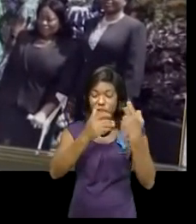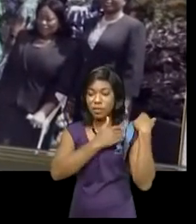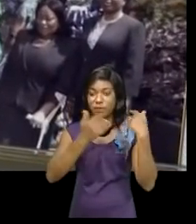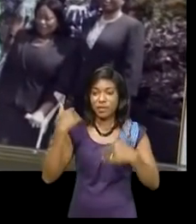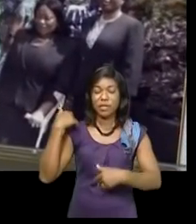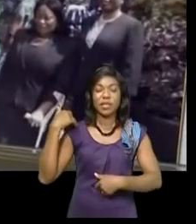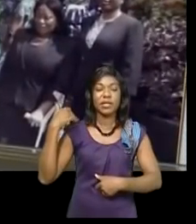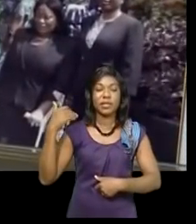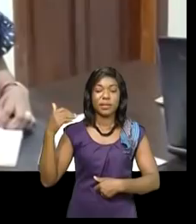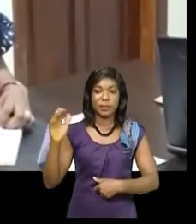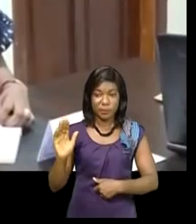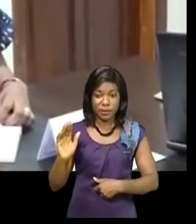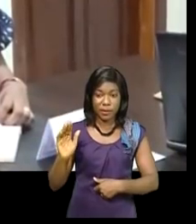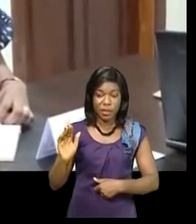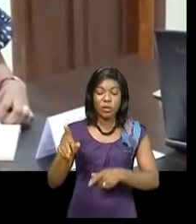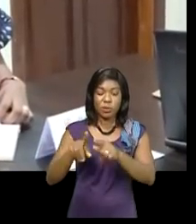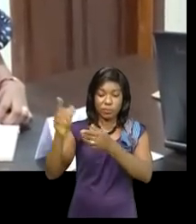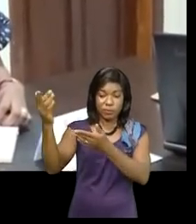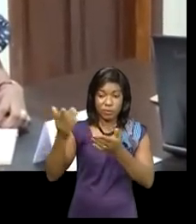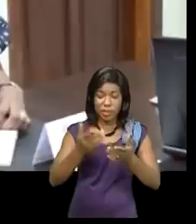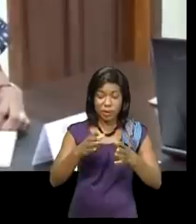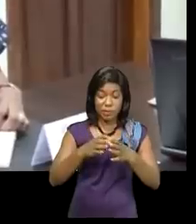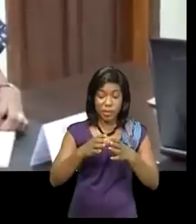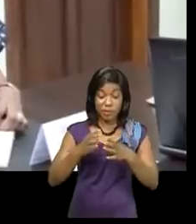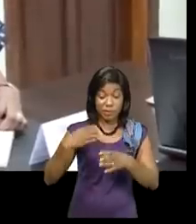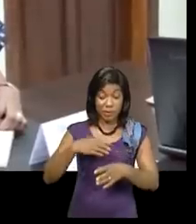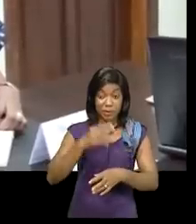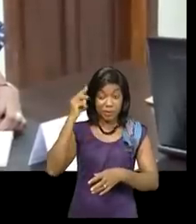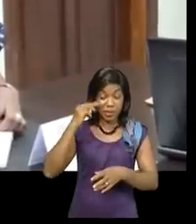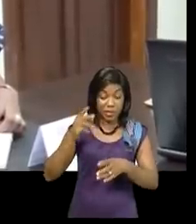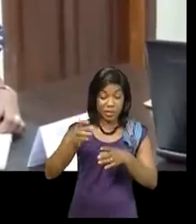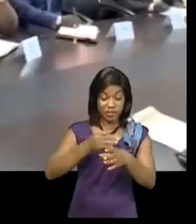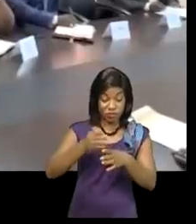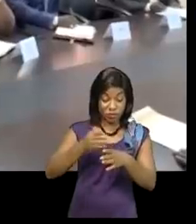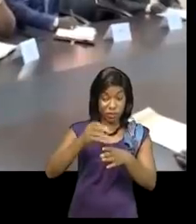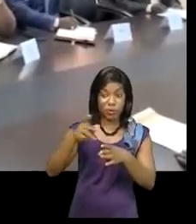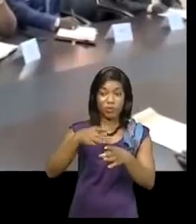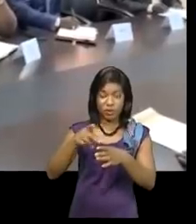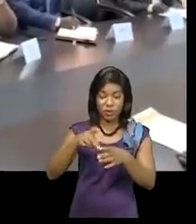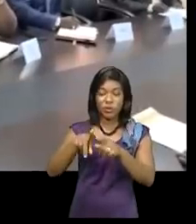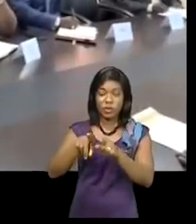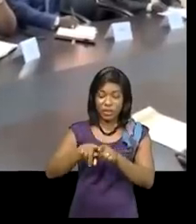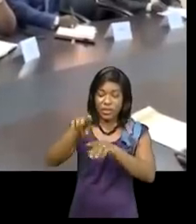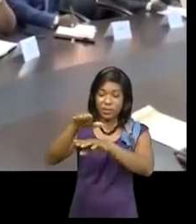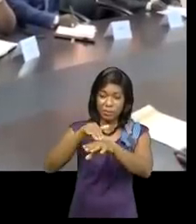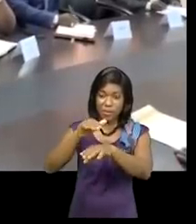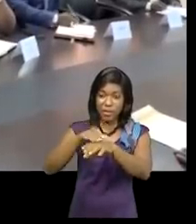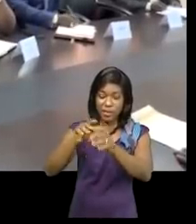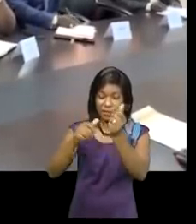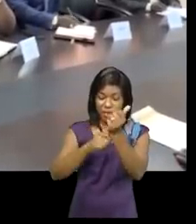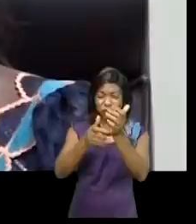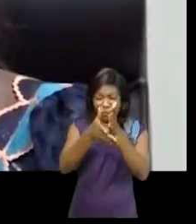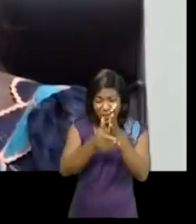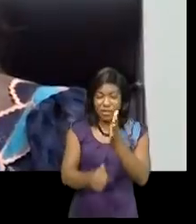'État Félix-Antoine Tiché-Kidi, portée par Antoinette Kipoulou dans le domaine spécifique qui fait appel aux ressources humaines